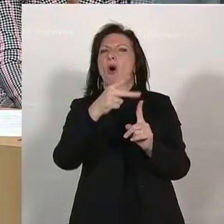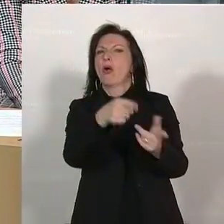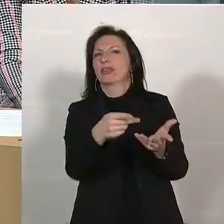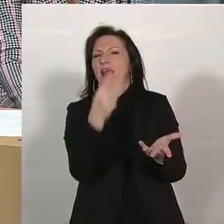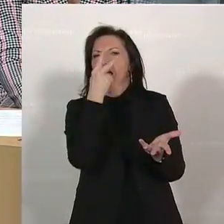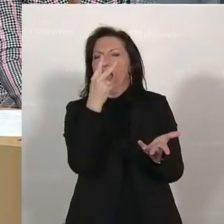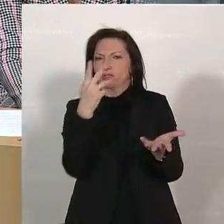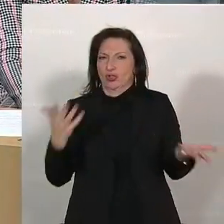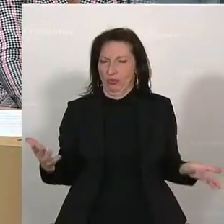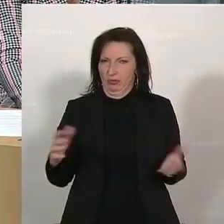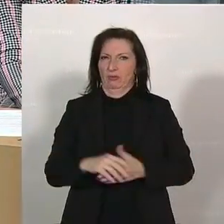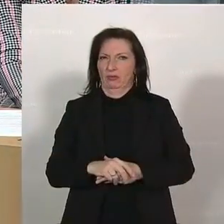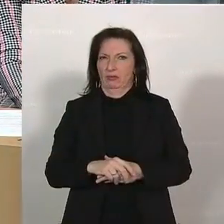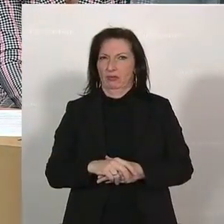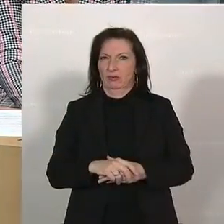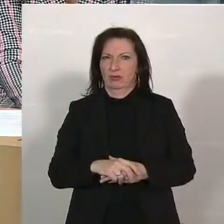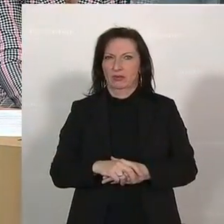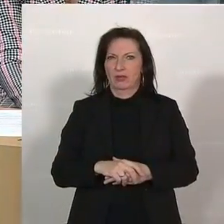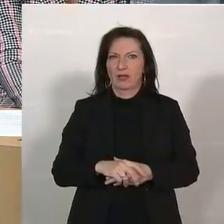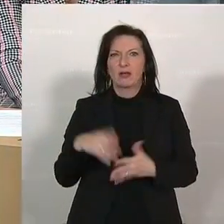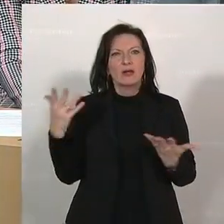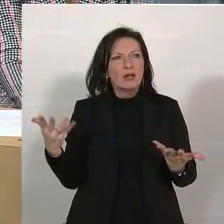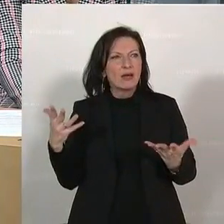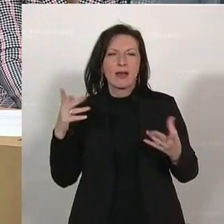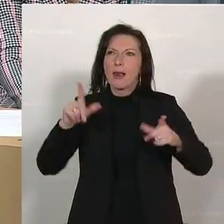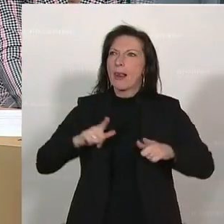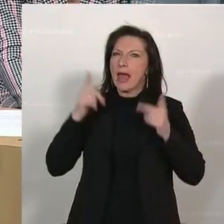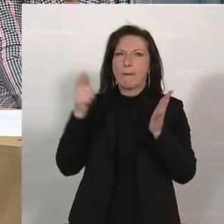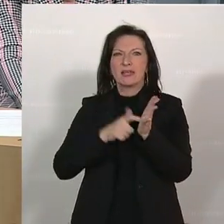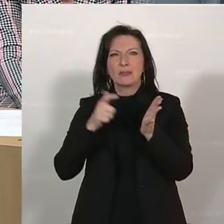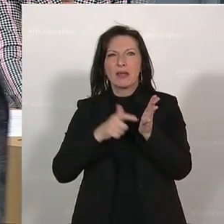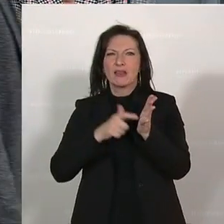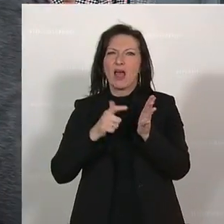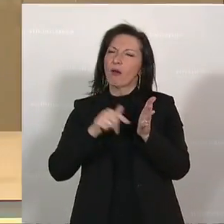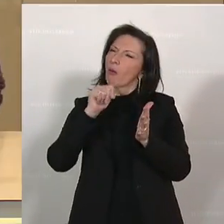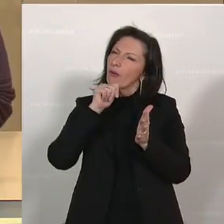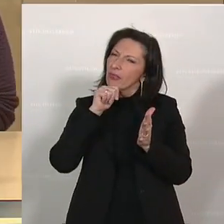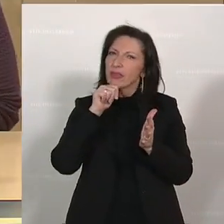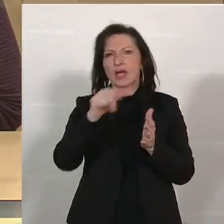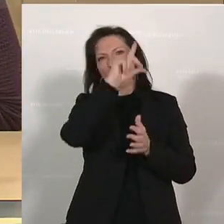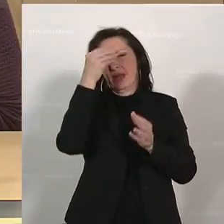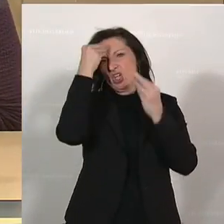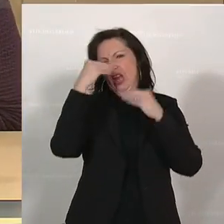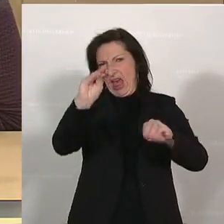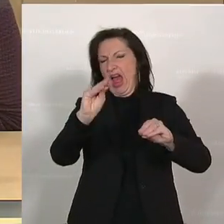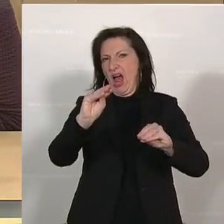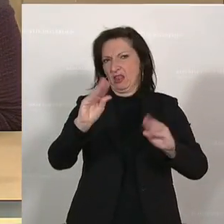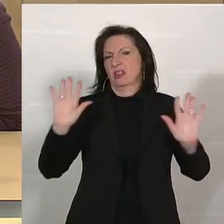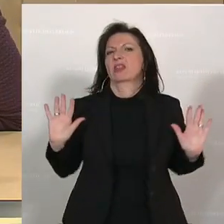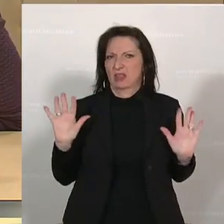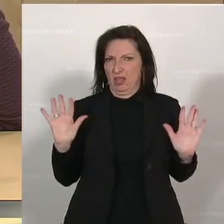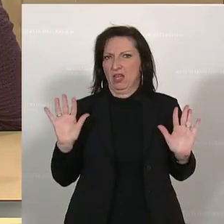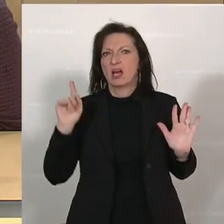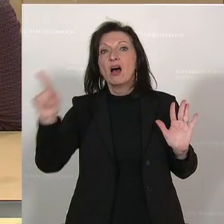als Fehler erwiesen, gegen menschenunwürdige Lebensbedingungen einzustehen. Und es hat sich auch noch nie als Fehler erwiesen,